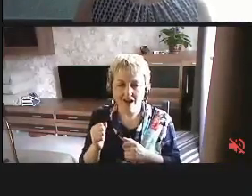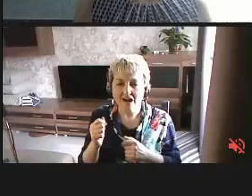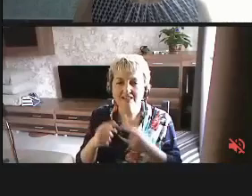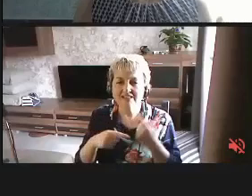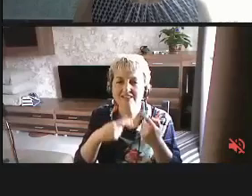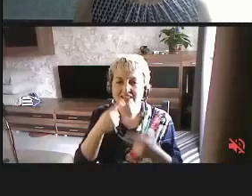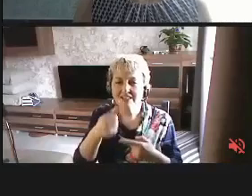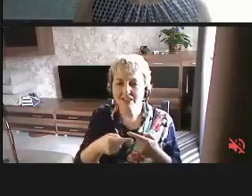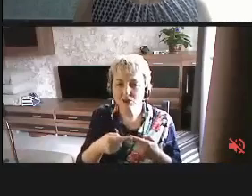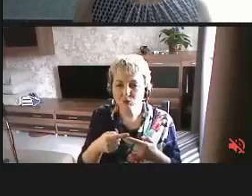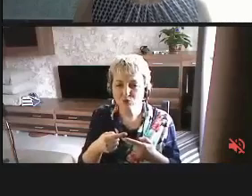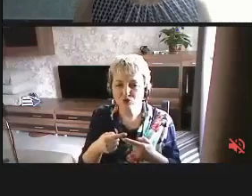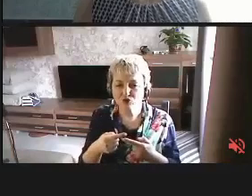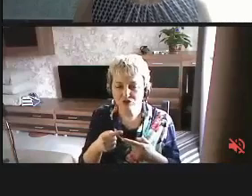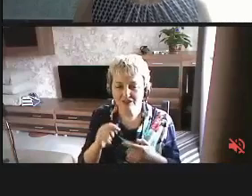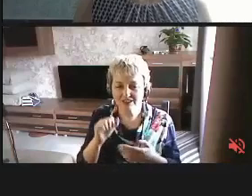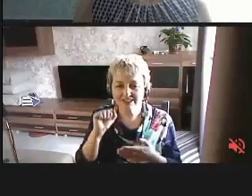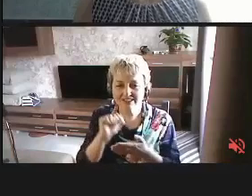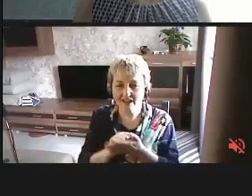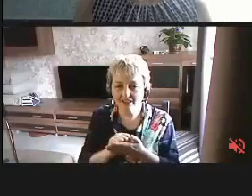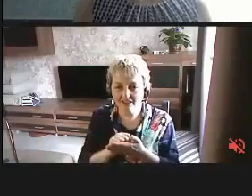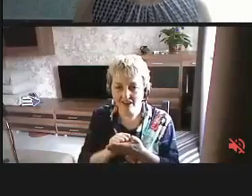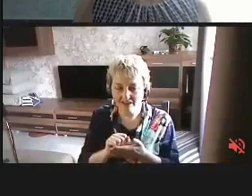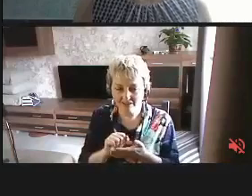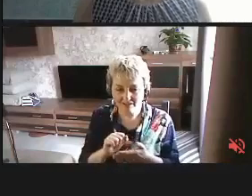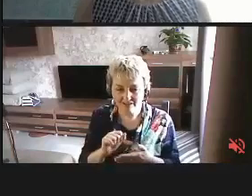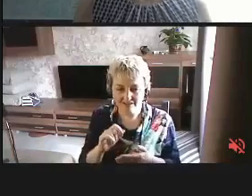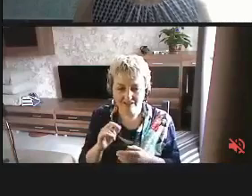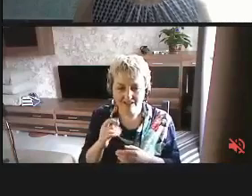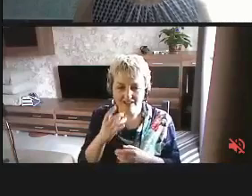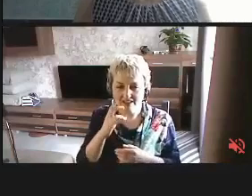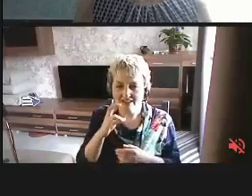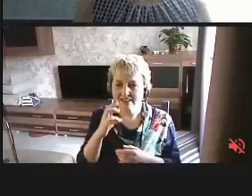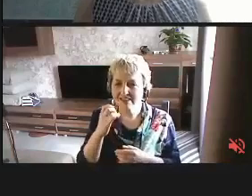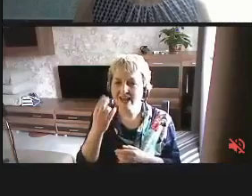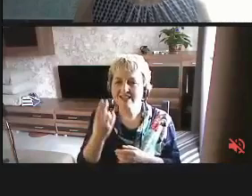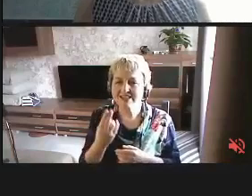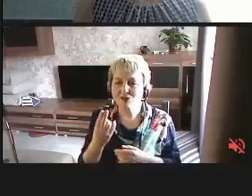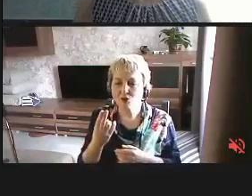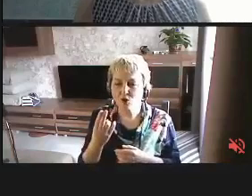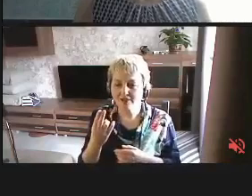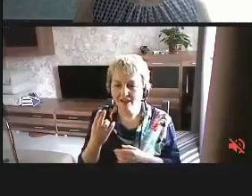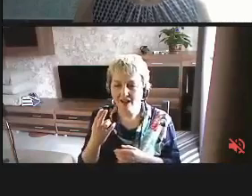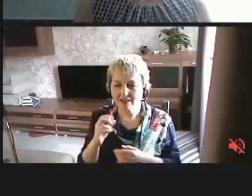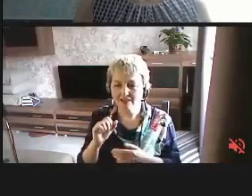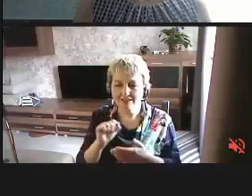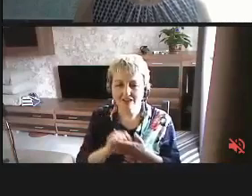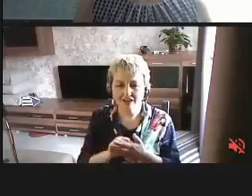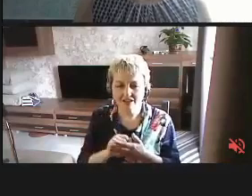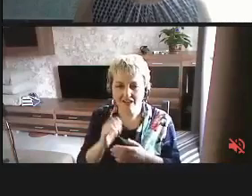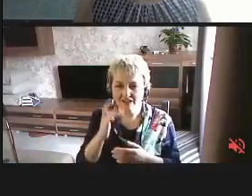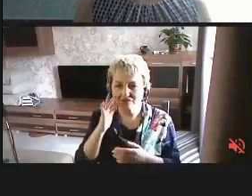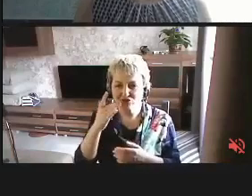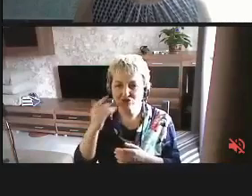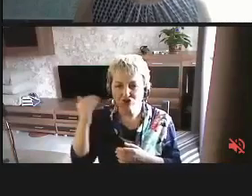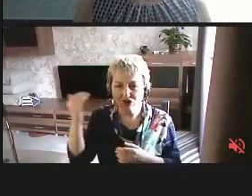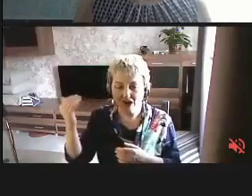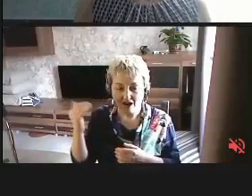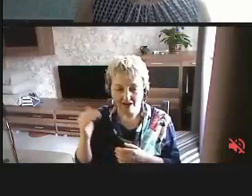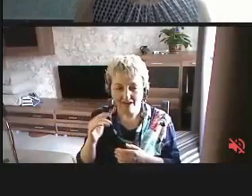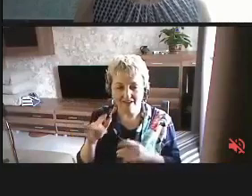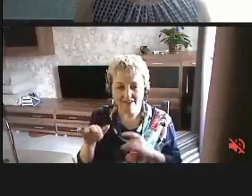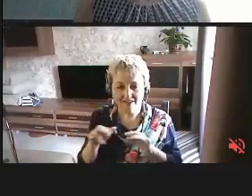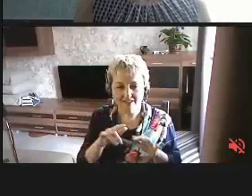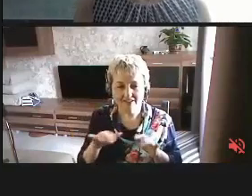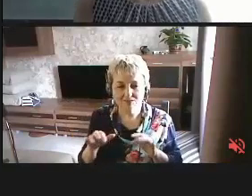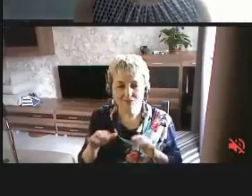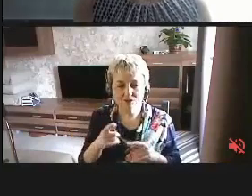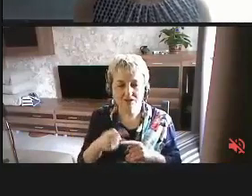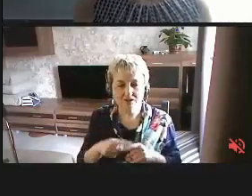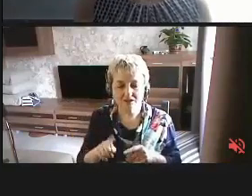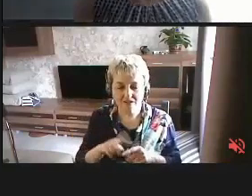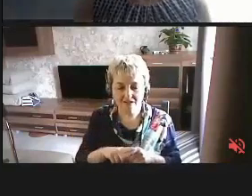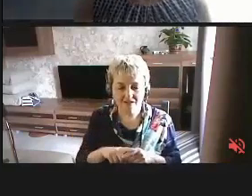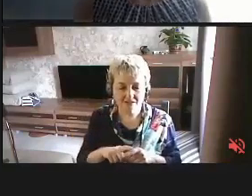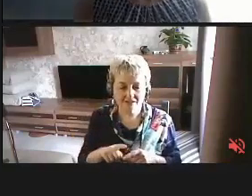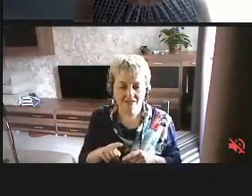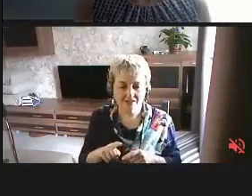Следующий стандарт, национальный стандарт, он действует в США. Это